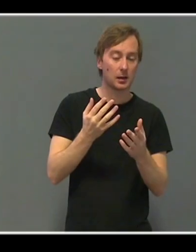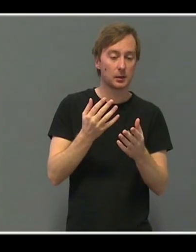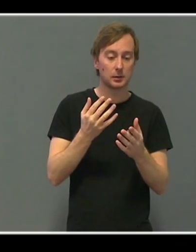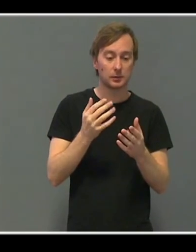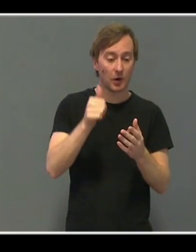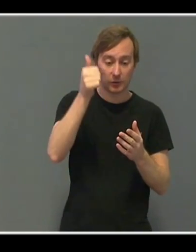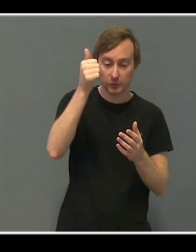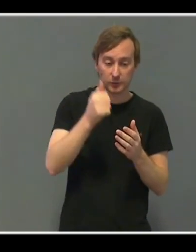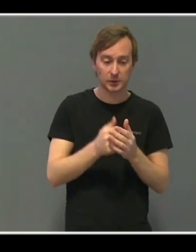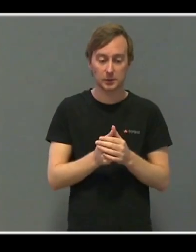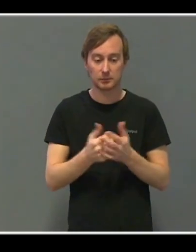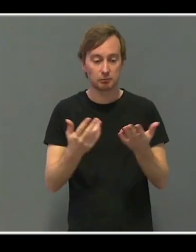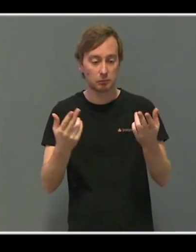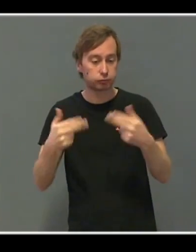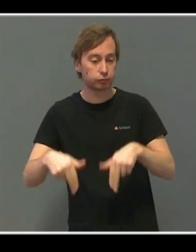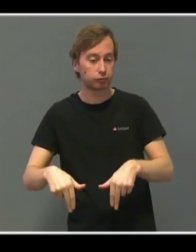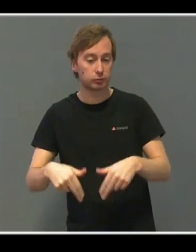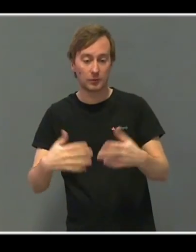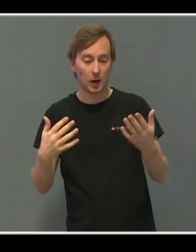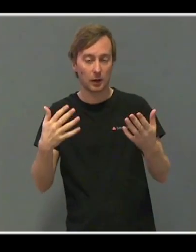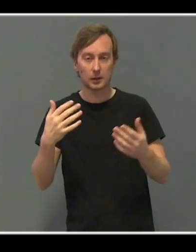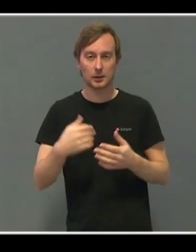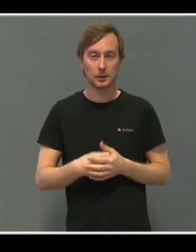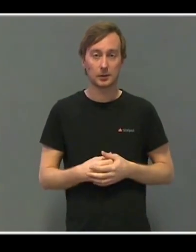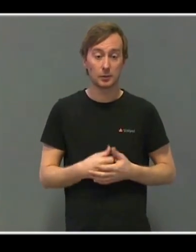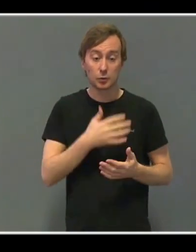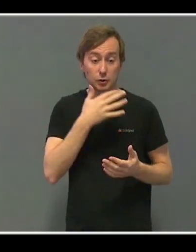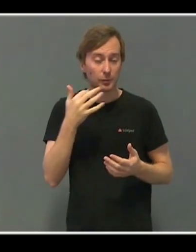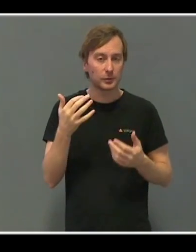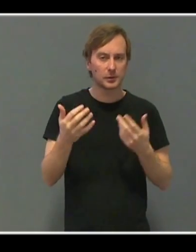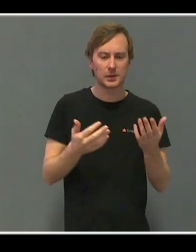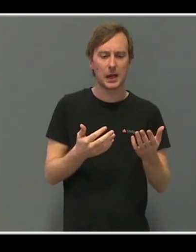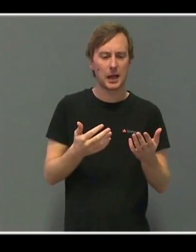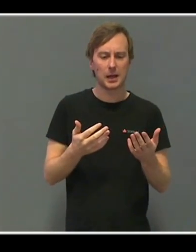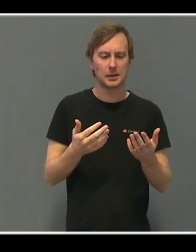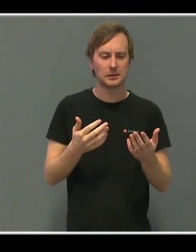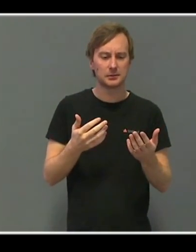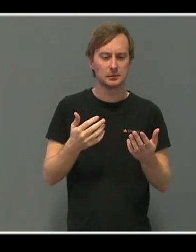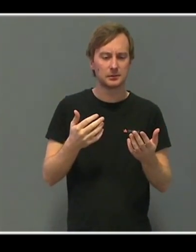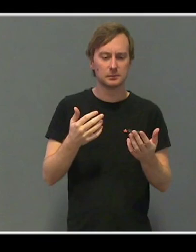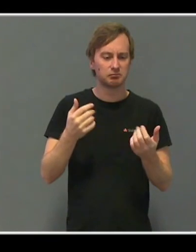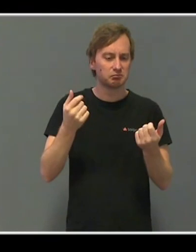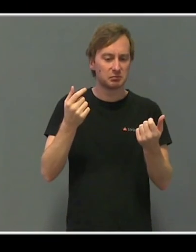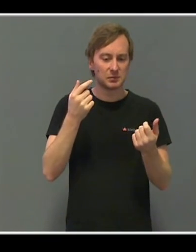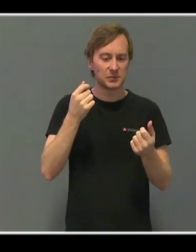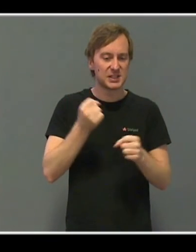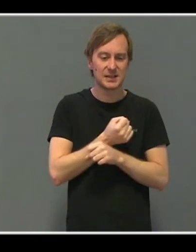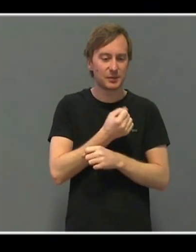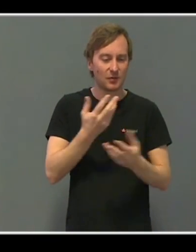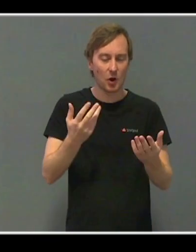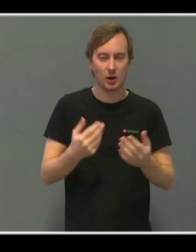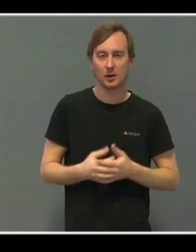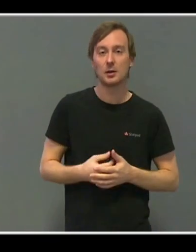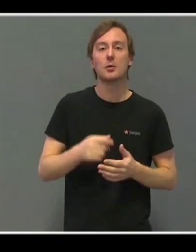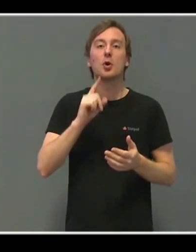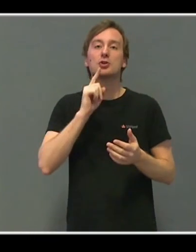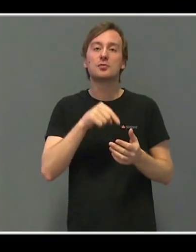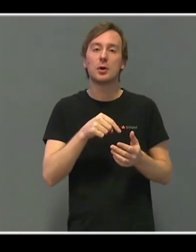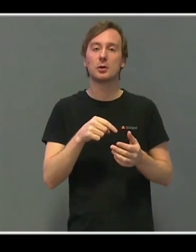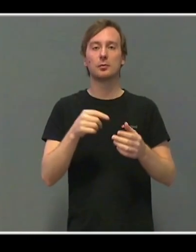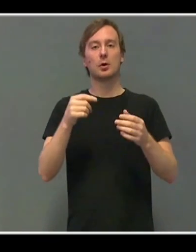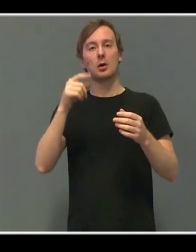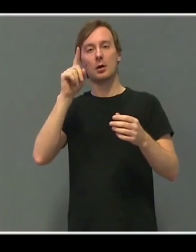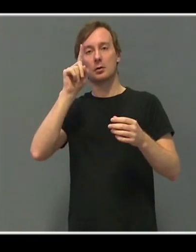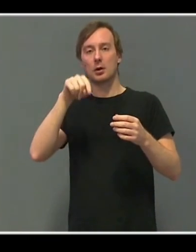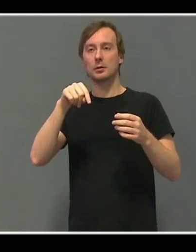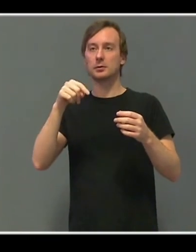Vant du noe? Vant du ikke? Var det kjip? Var det gøy? Gjør som når barnet ditt har vært og spilt. Spør som om man har vært på en fotballkamp.